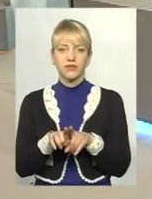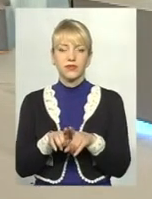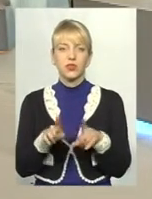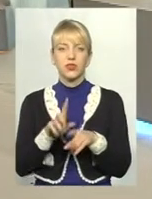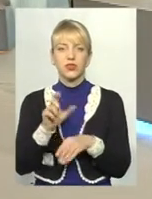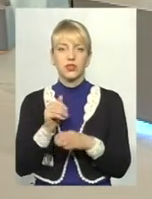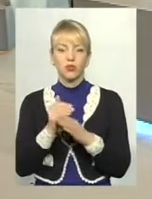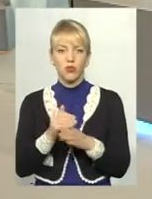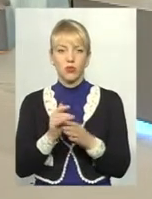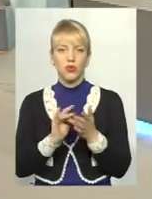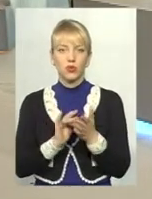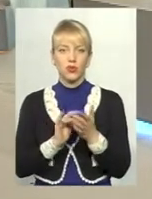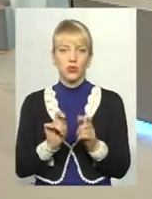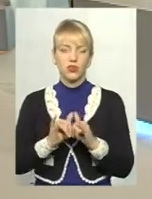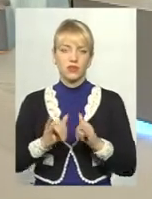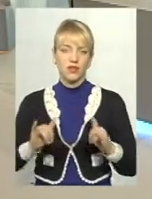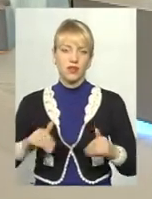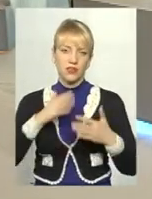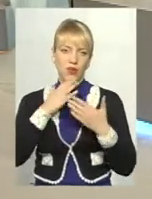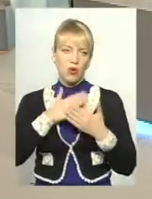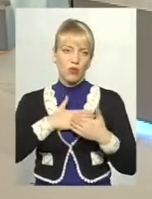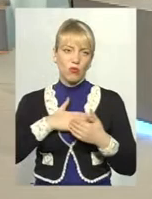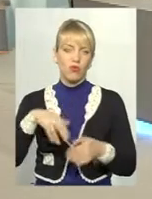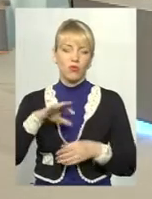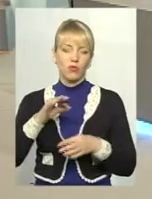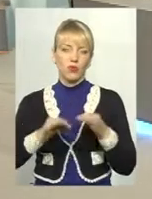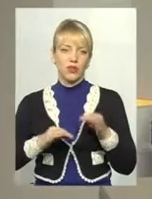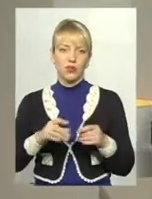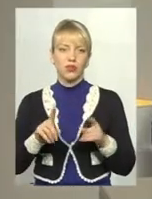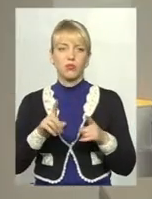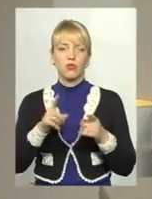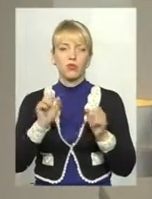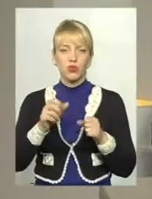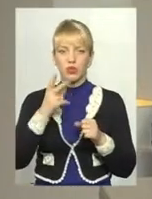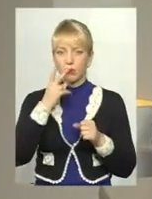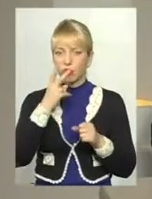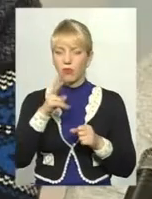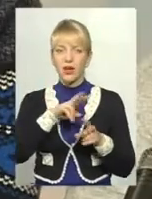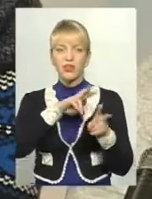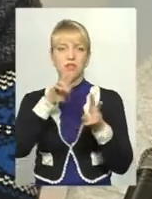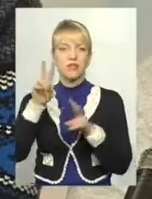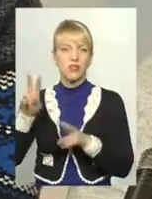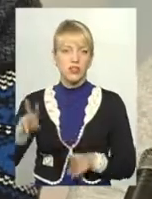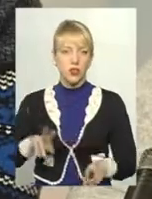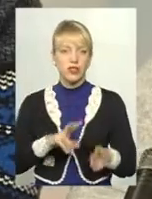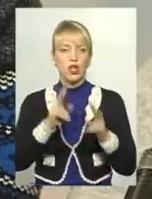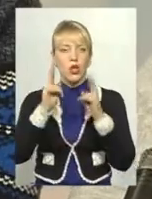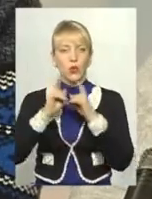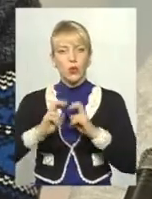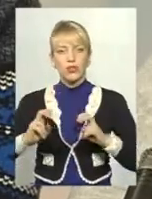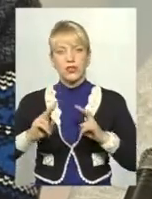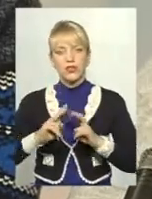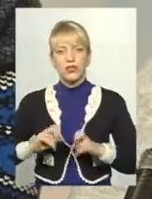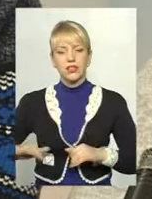допомогою туризму прививається любов до природи, бо її можна побачити, візуалізувати, дослідити краю,